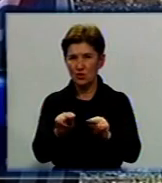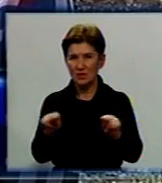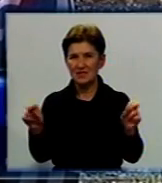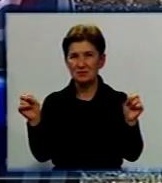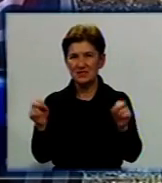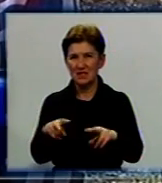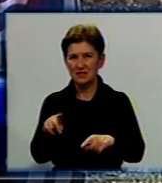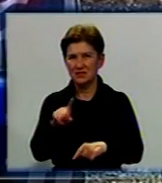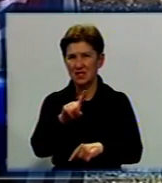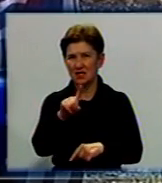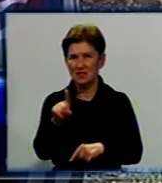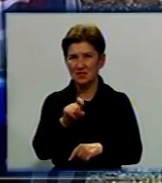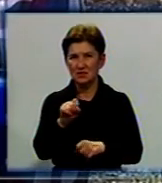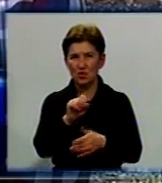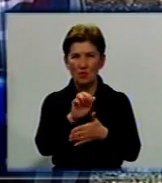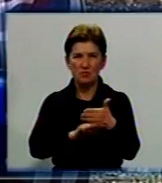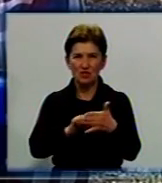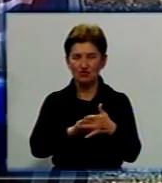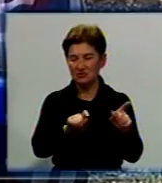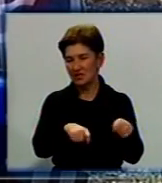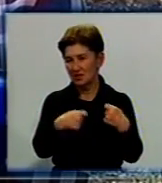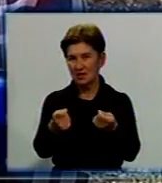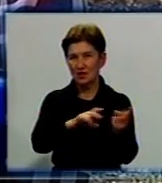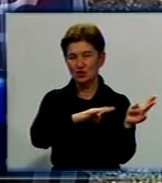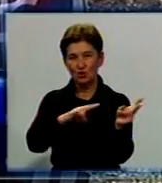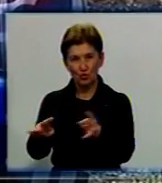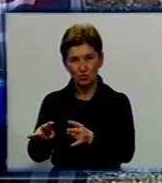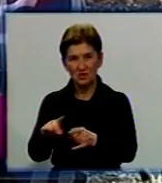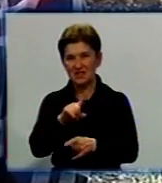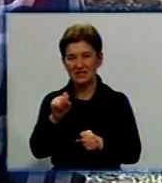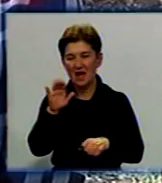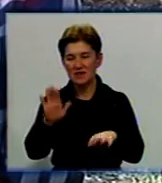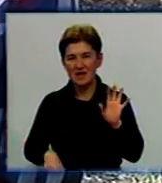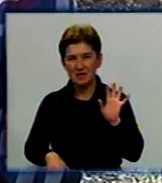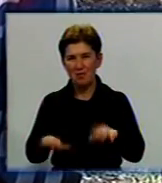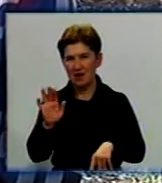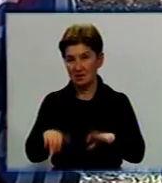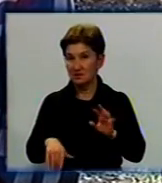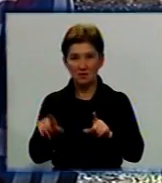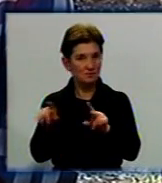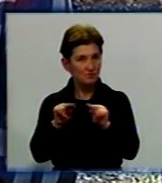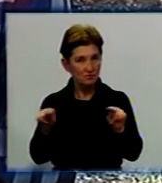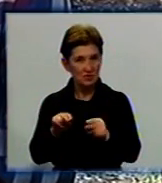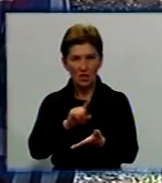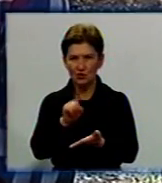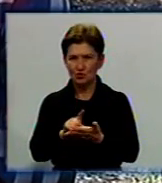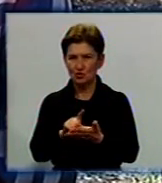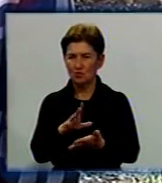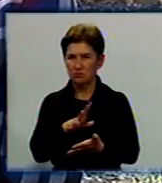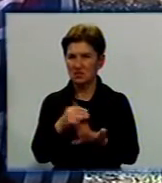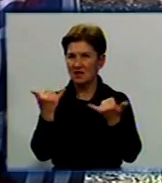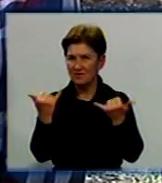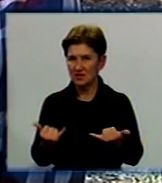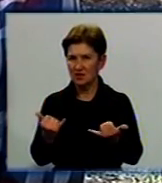стаття за спричинення шкоди здоров'ю дитини в зв'язку з недбалістю педагогічного працівника. Шкода має бути істотна. В даному